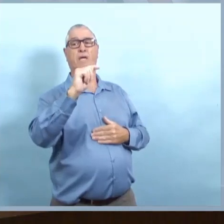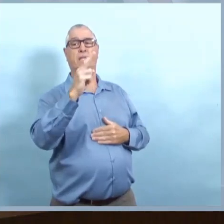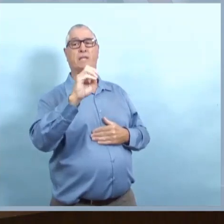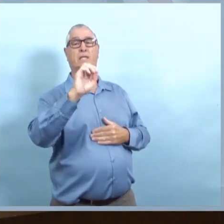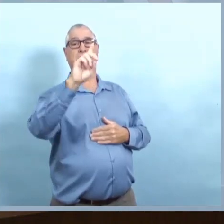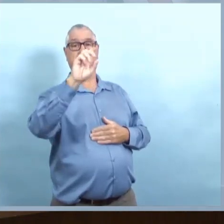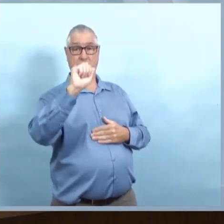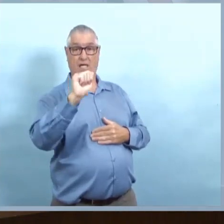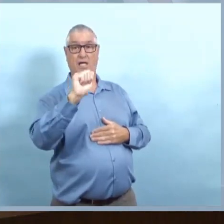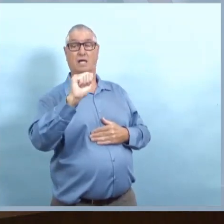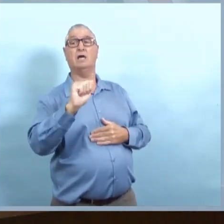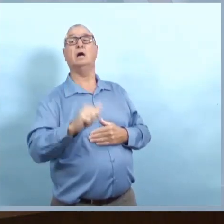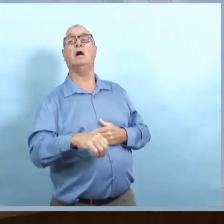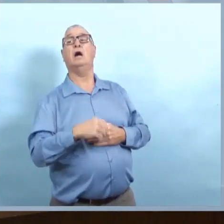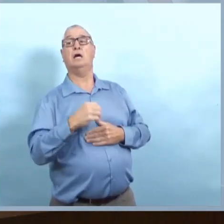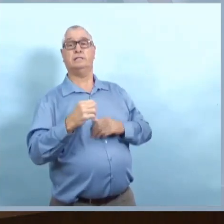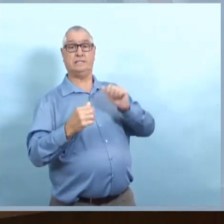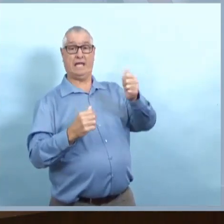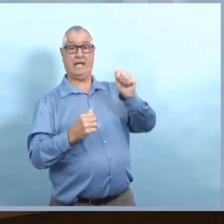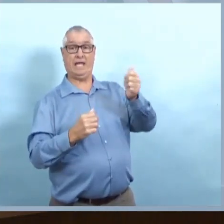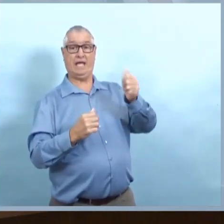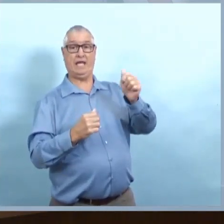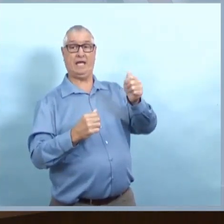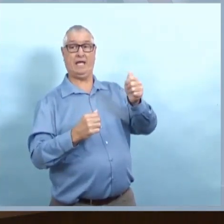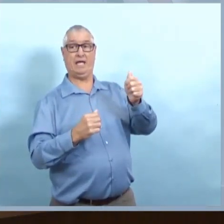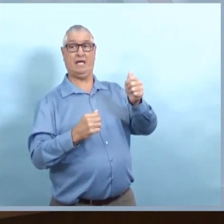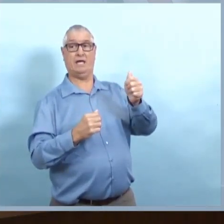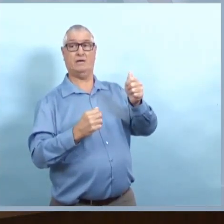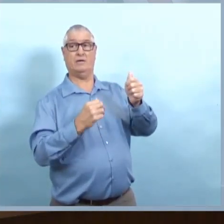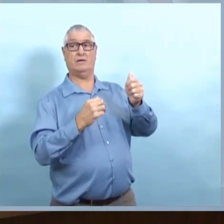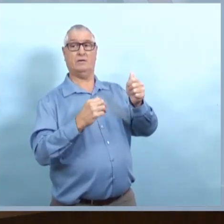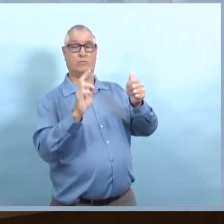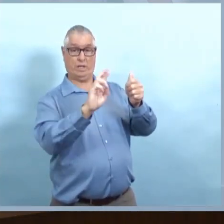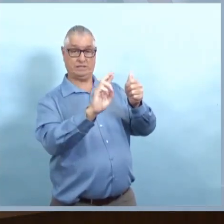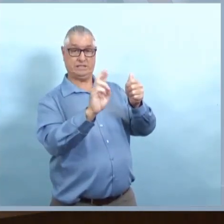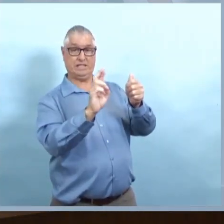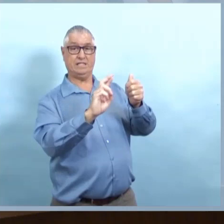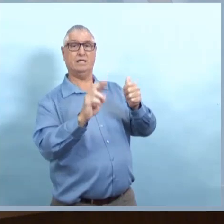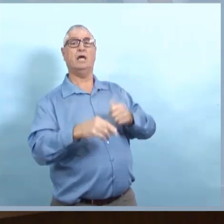Il y a 14 cas confirmés, deux employés, 12 résidents.